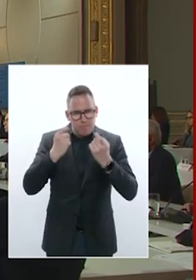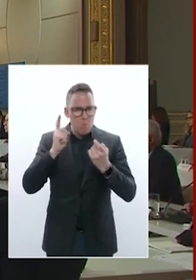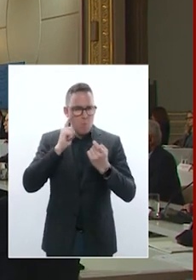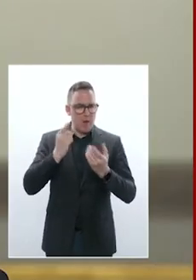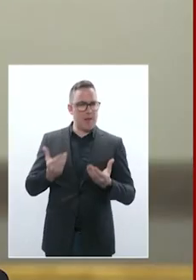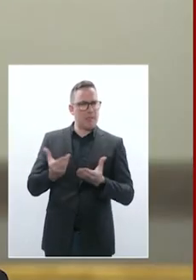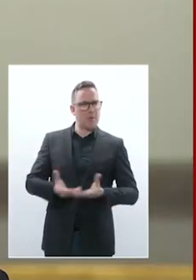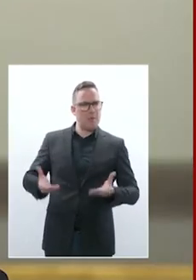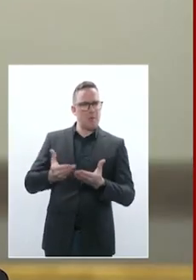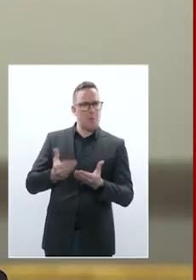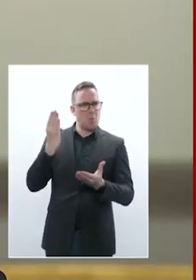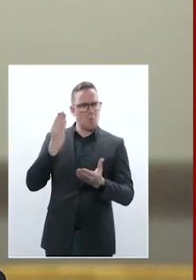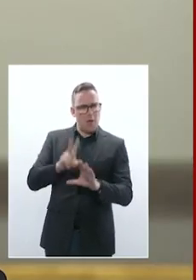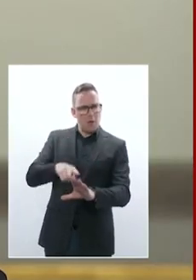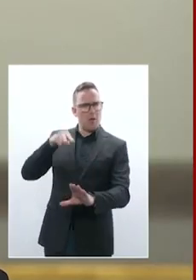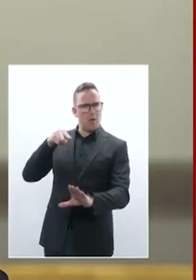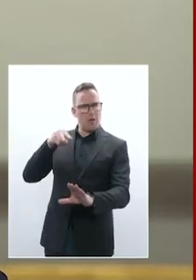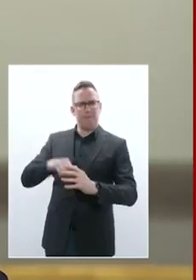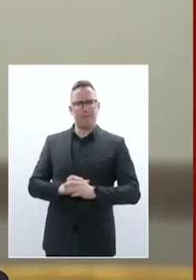de voir sur le plan national